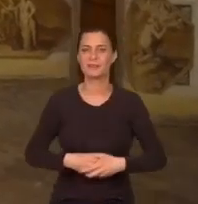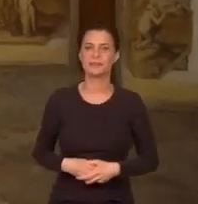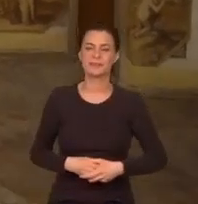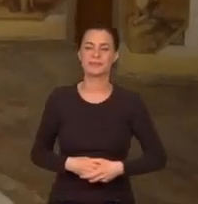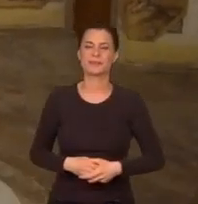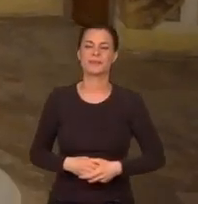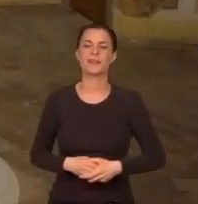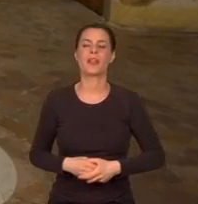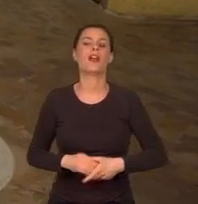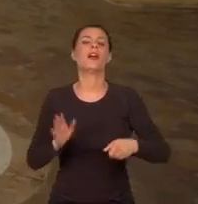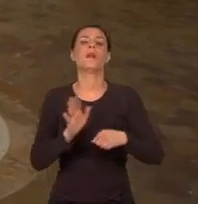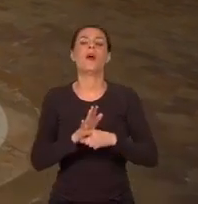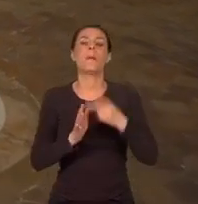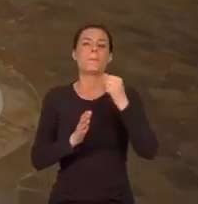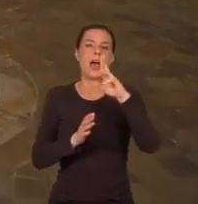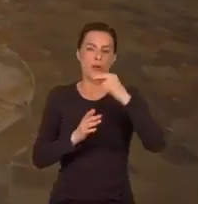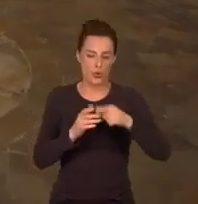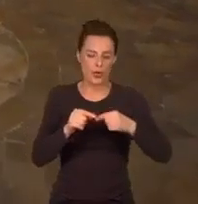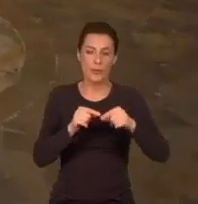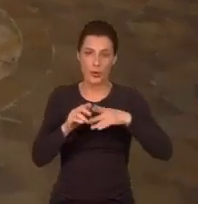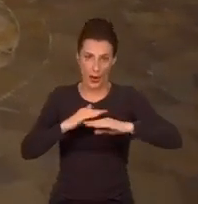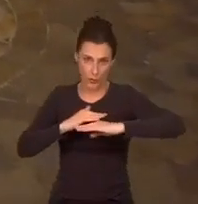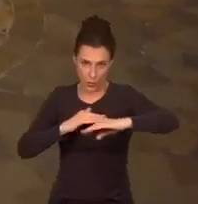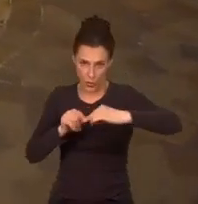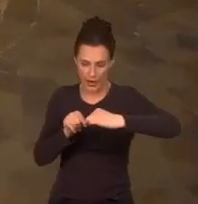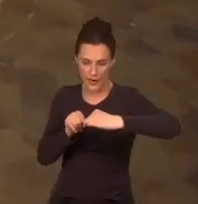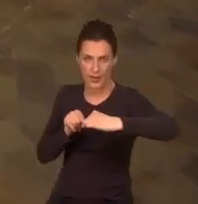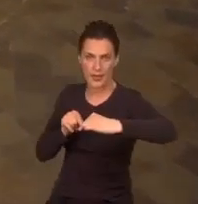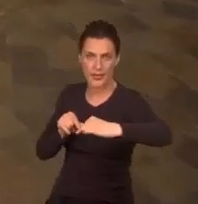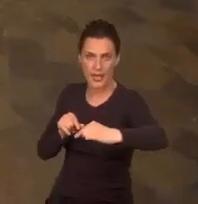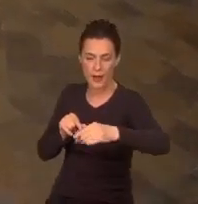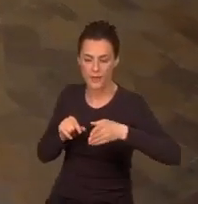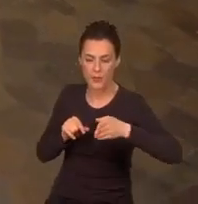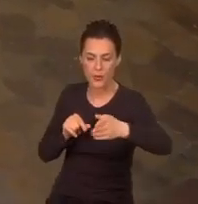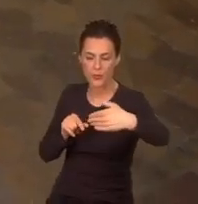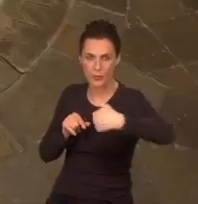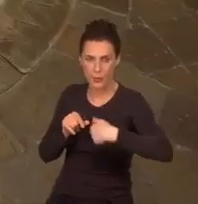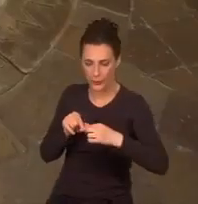Wykuta w marmurowej podłodze linia z północy na południe po południk.